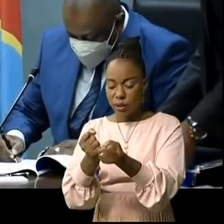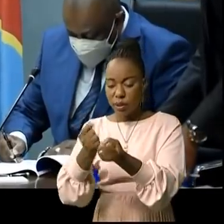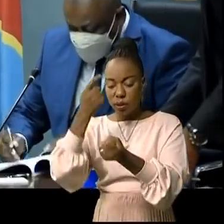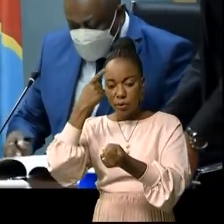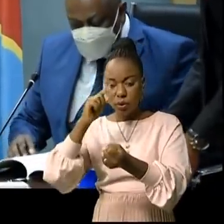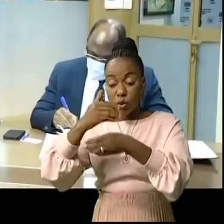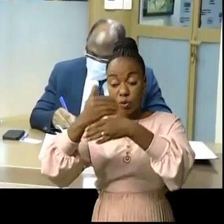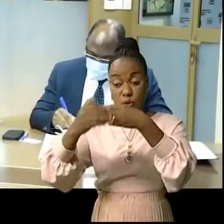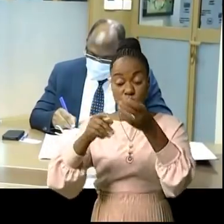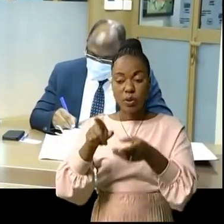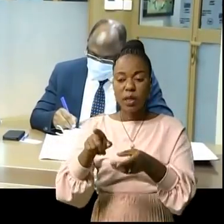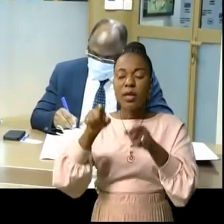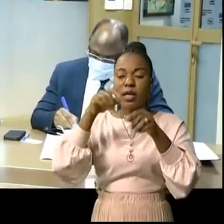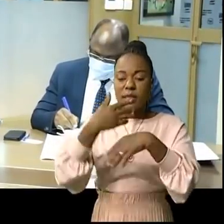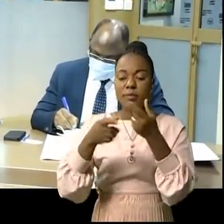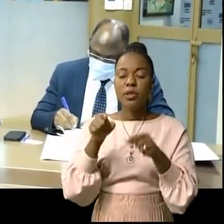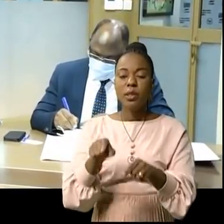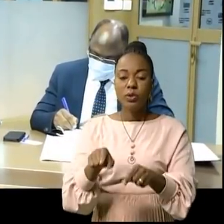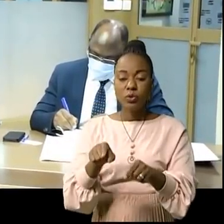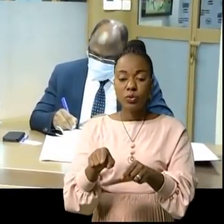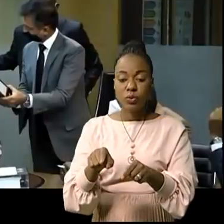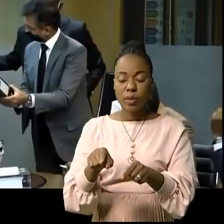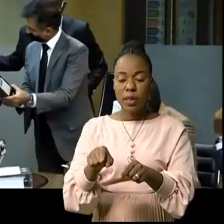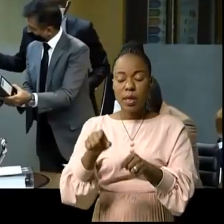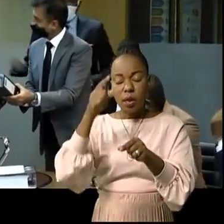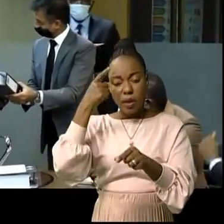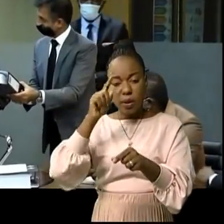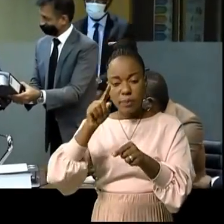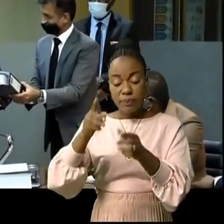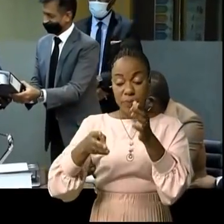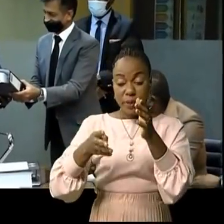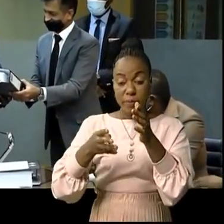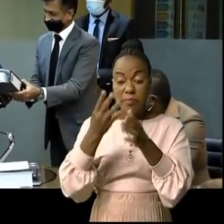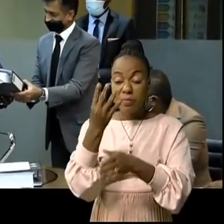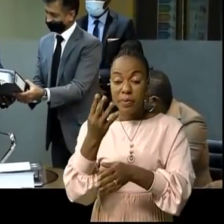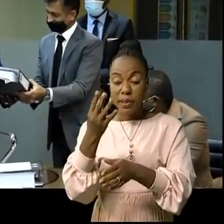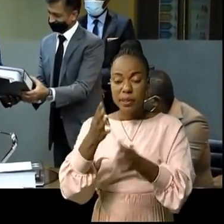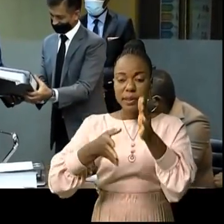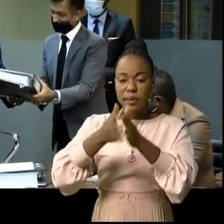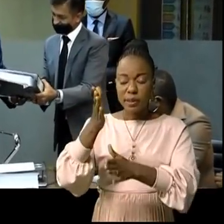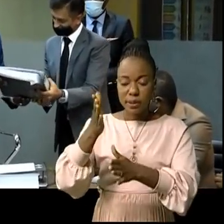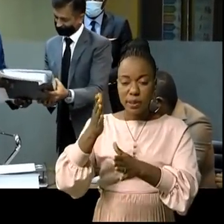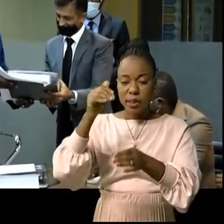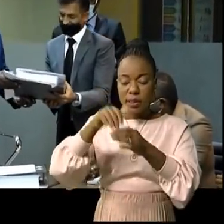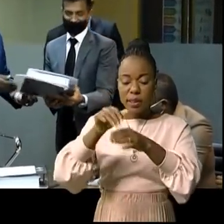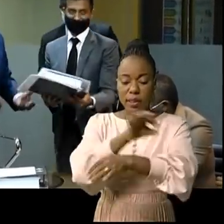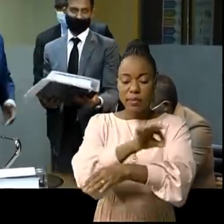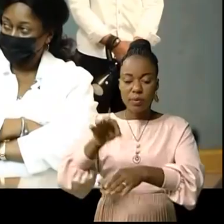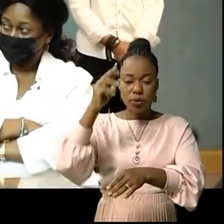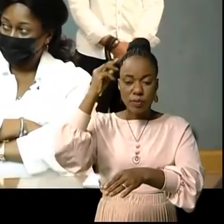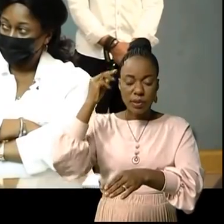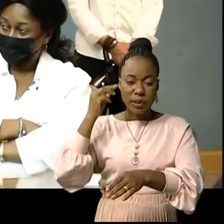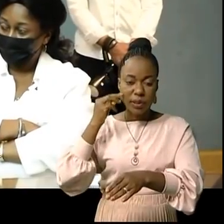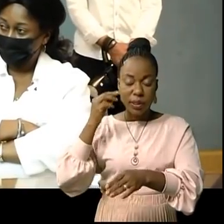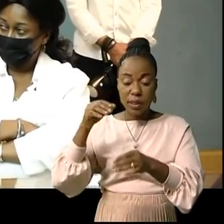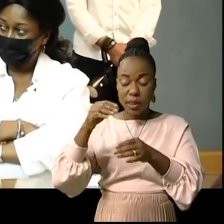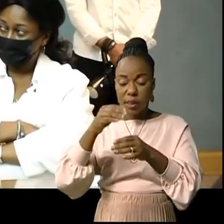Construction a eu lieu ce mercredi 15 septembre 2021 au cabinet du ministère de la Santé à l'hôtel du